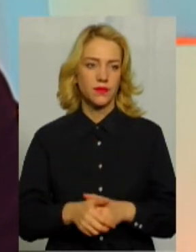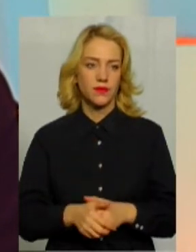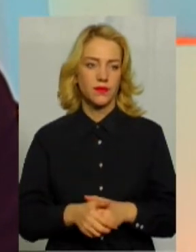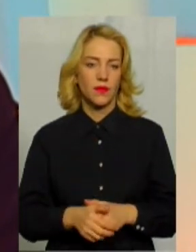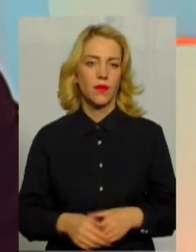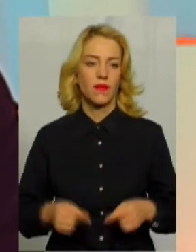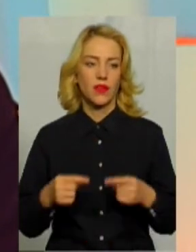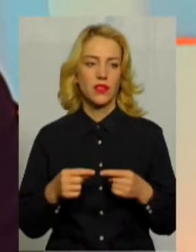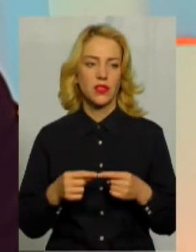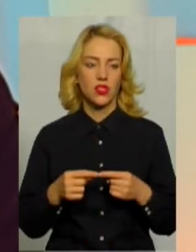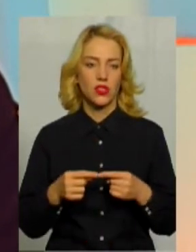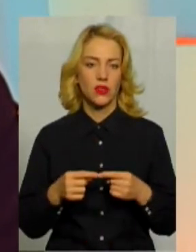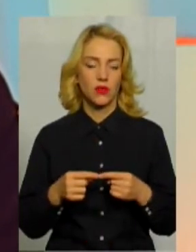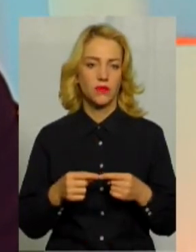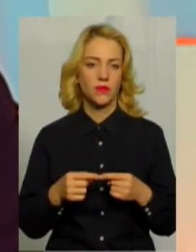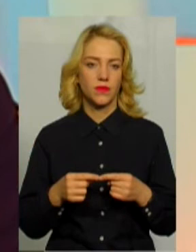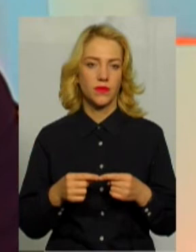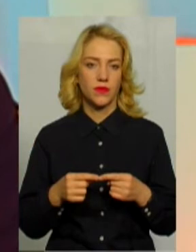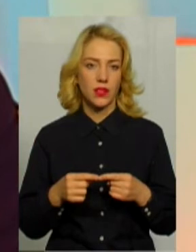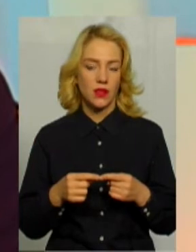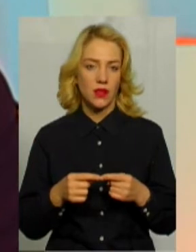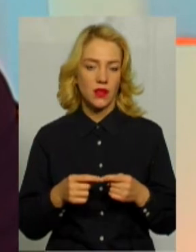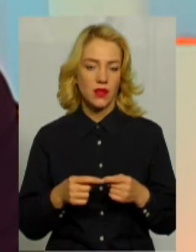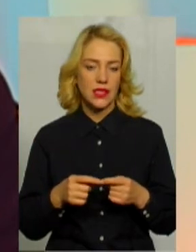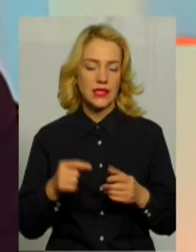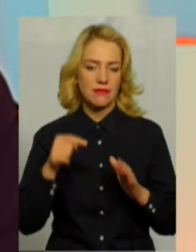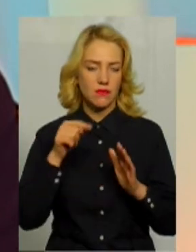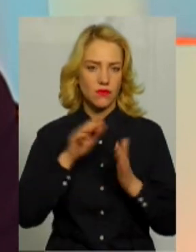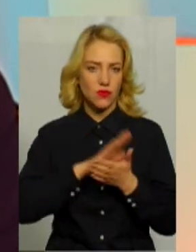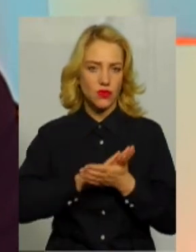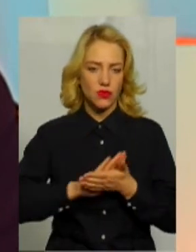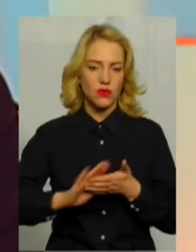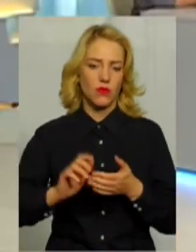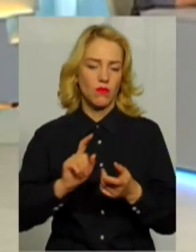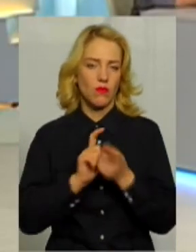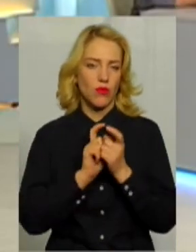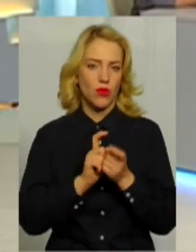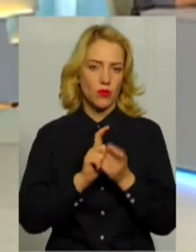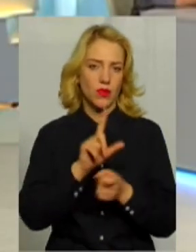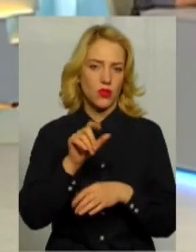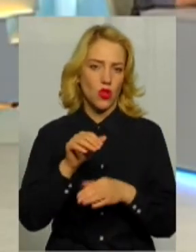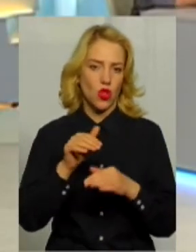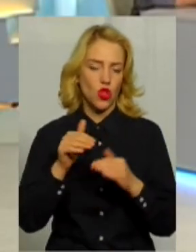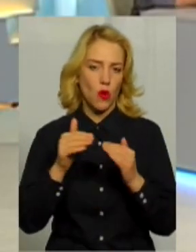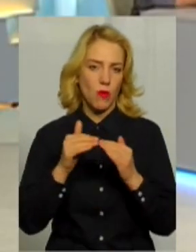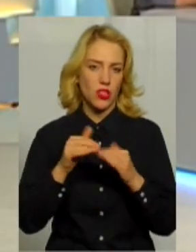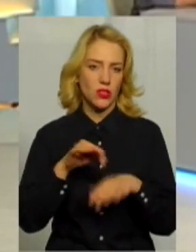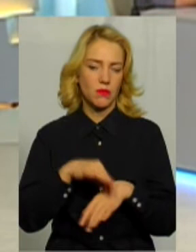визначено вузьке коло, от саме боротьба з домашнім насиллям. Було створено